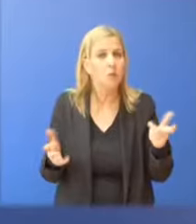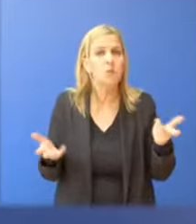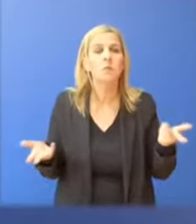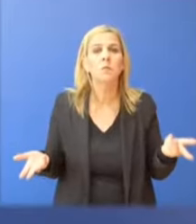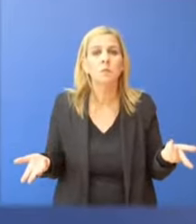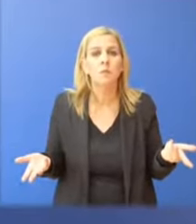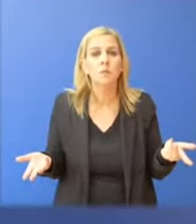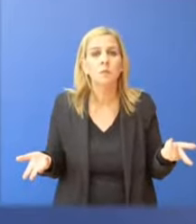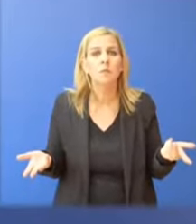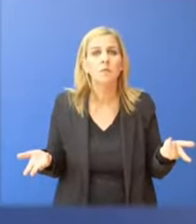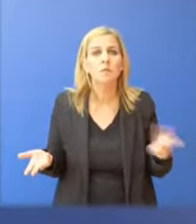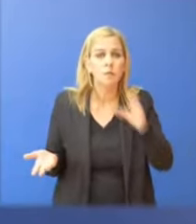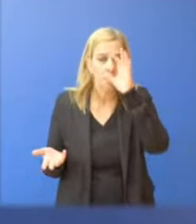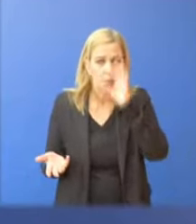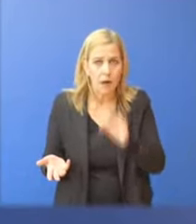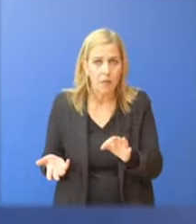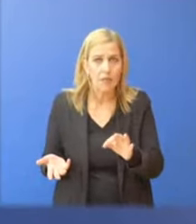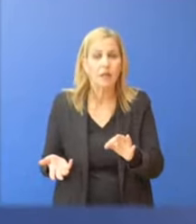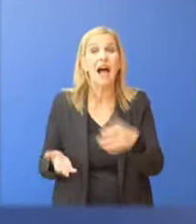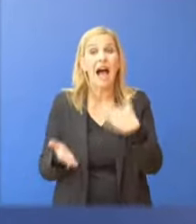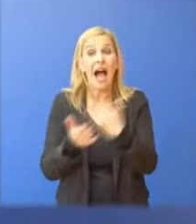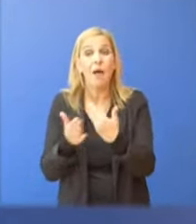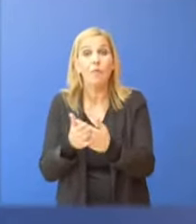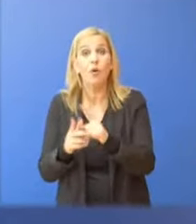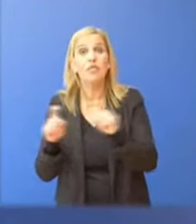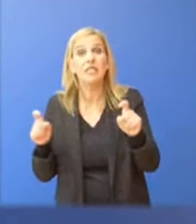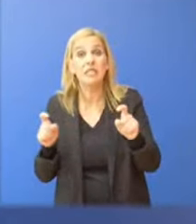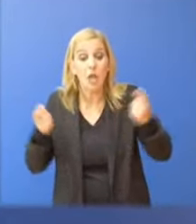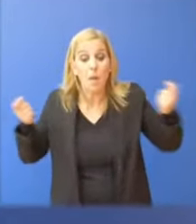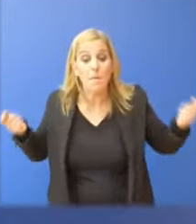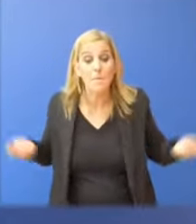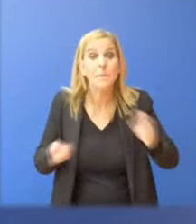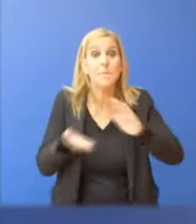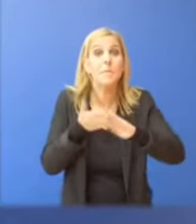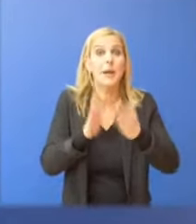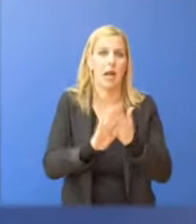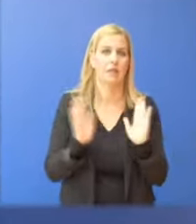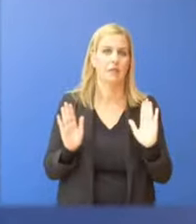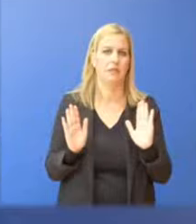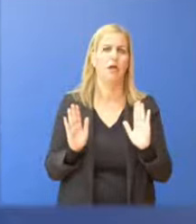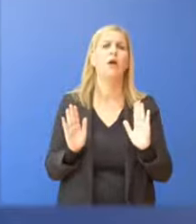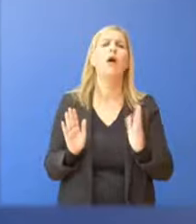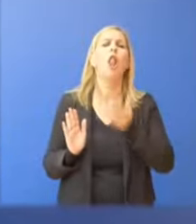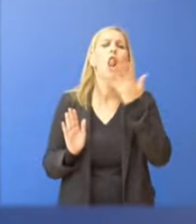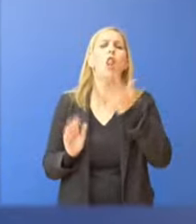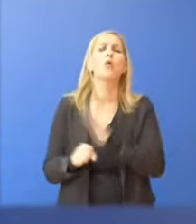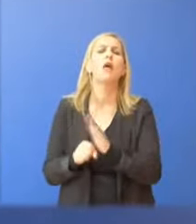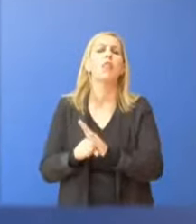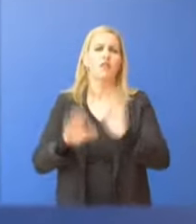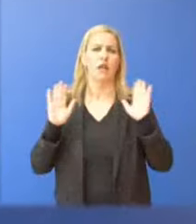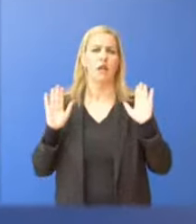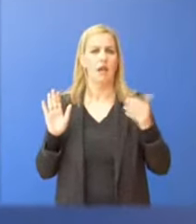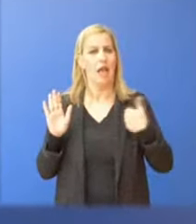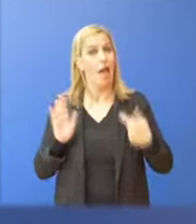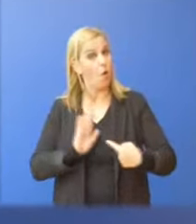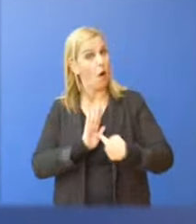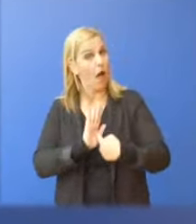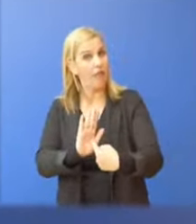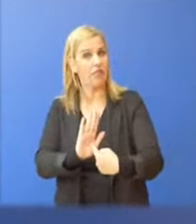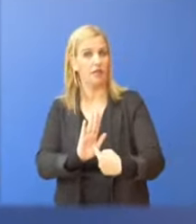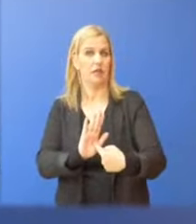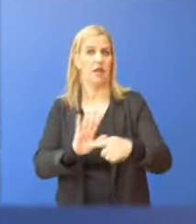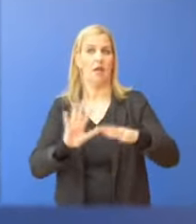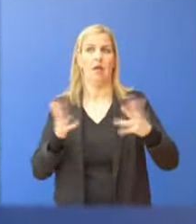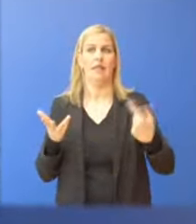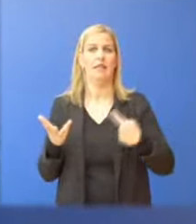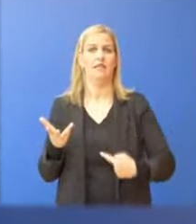ημέρας, η μεγαλύτερη αποδείξη είναι οι πράξεις, αυτά που λέμε, αυτά που λέμε στους πολίτες. Εμείς δείξαμε ποια είναι η στάση μας απέναντι σε